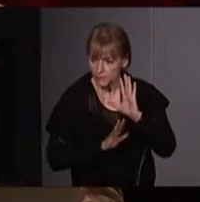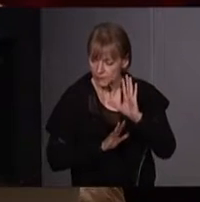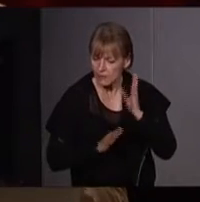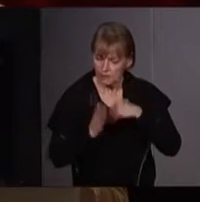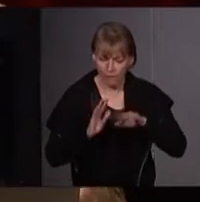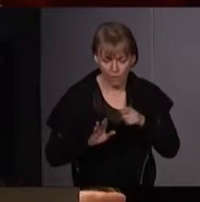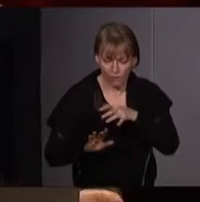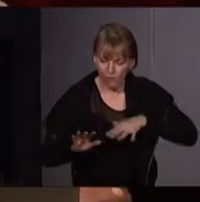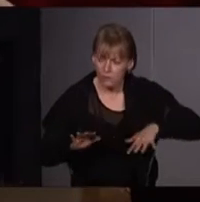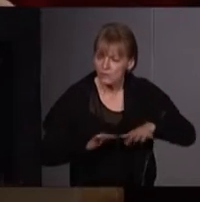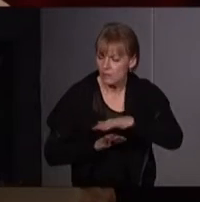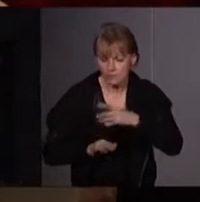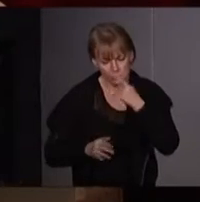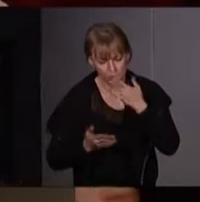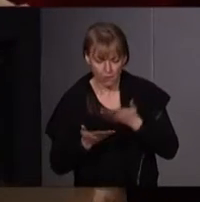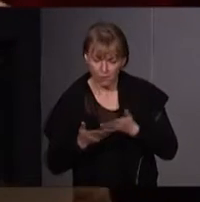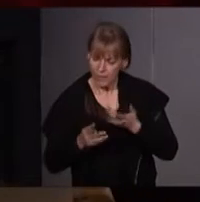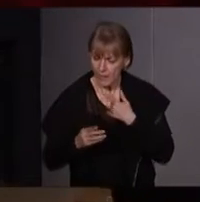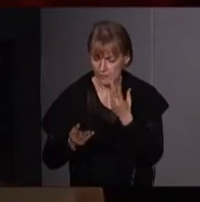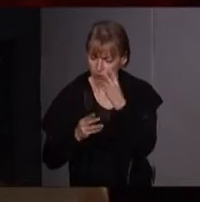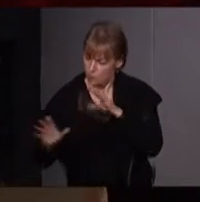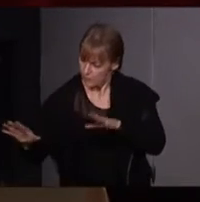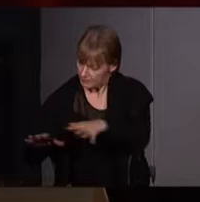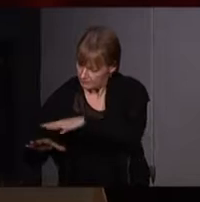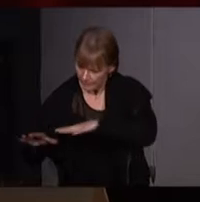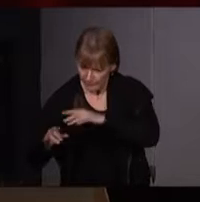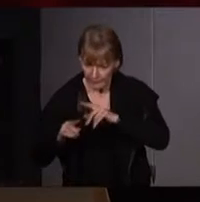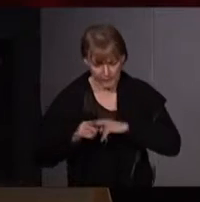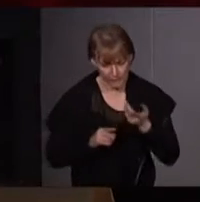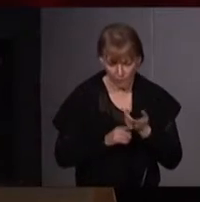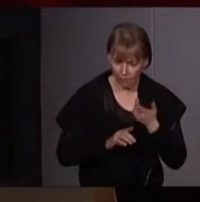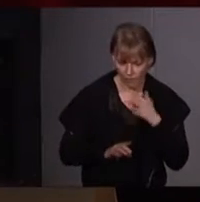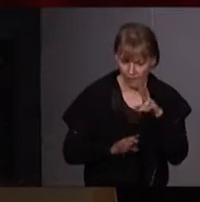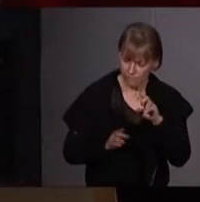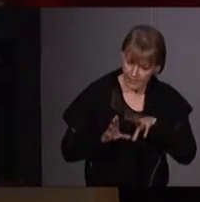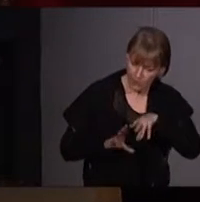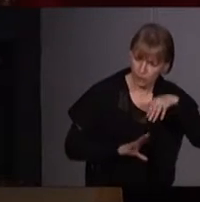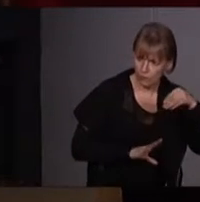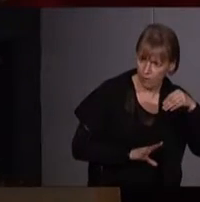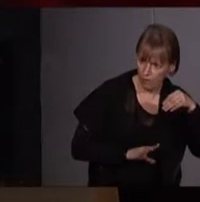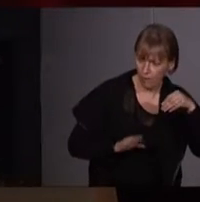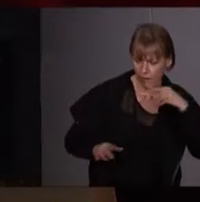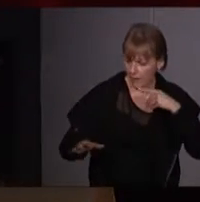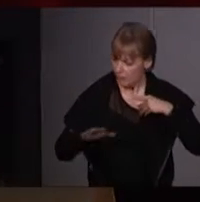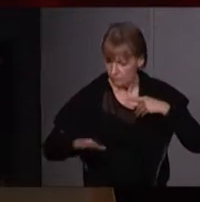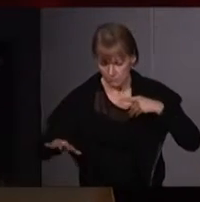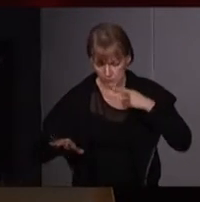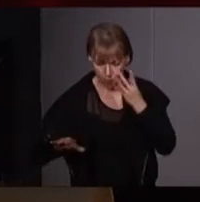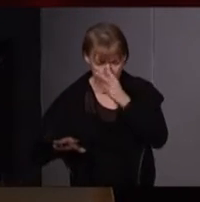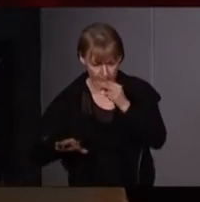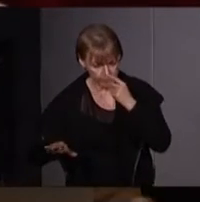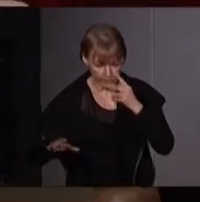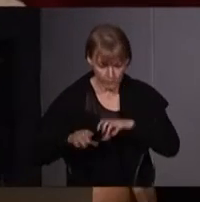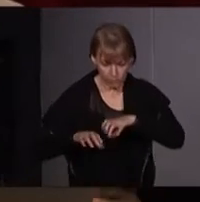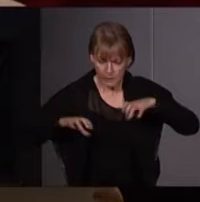la nature comme un objet qui est en dehors de l'humanité, et l'humanité comme un bloc qui est en dehors de la nature, et que tous ces